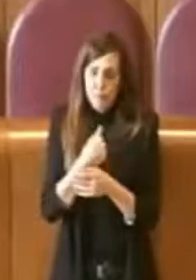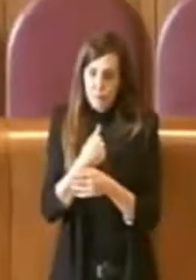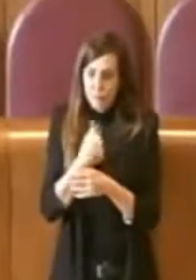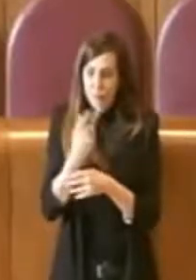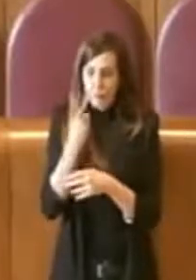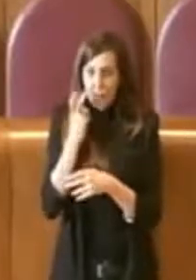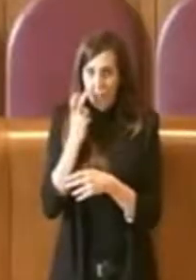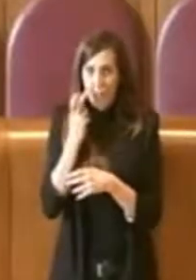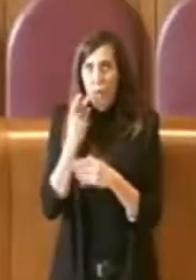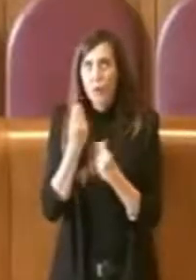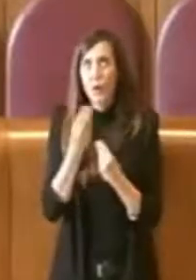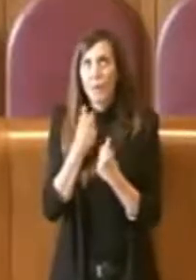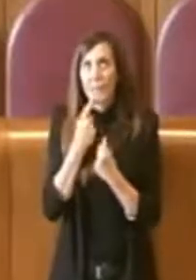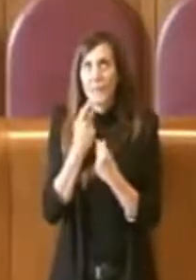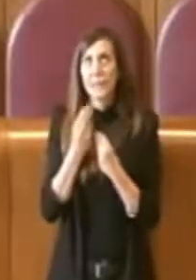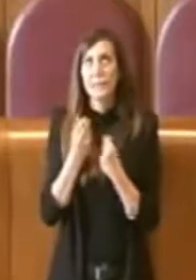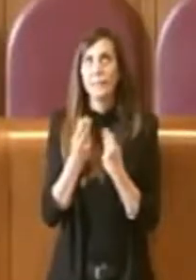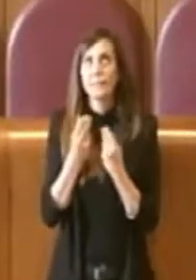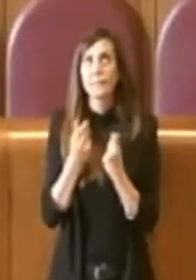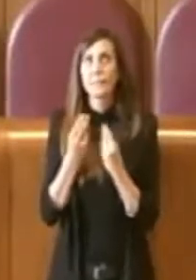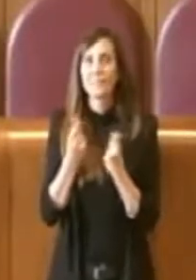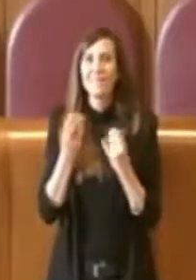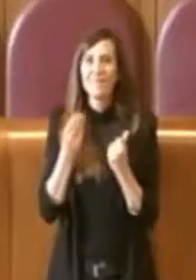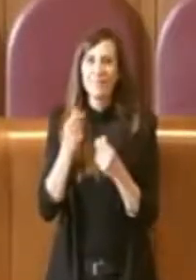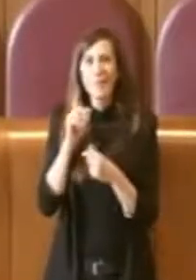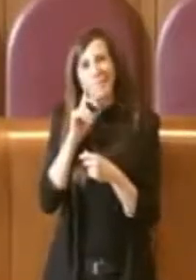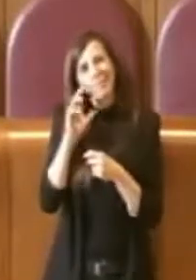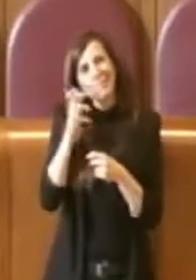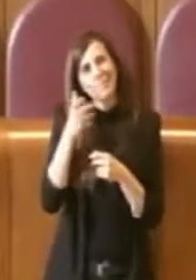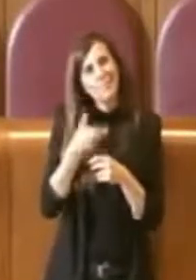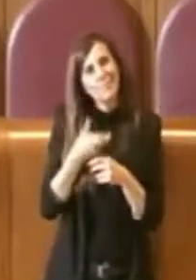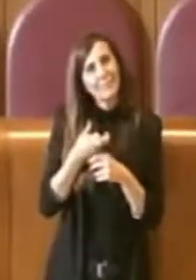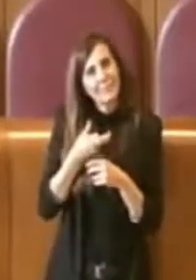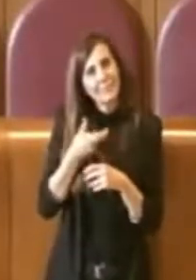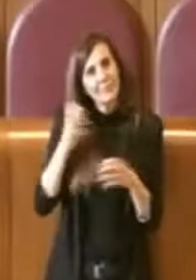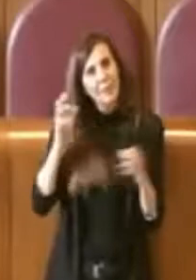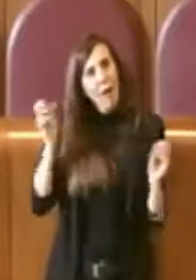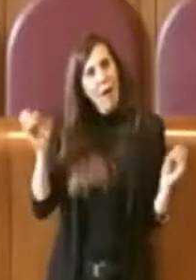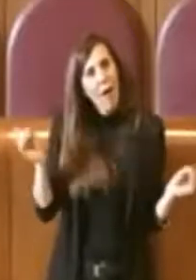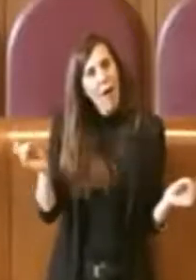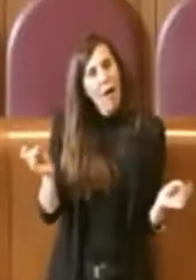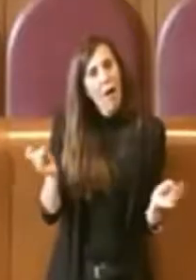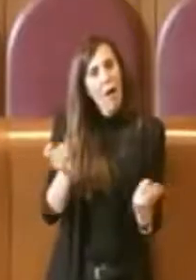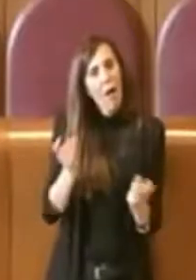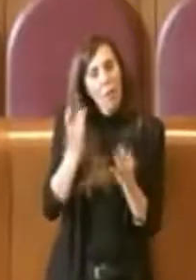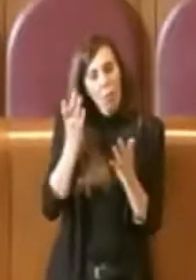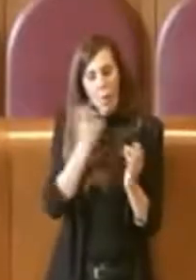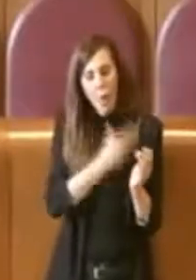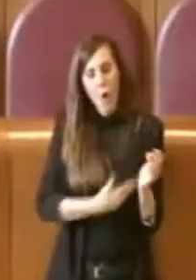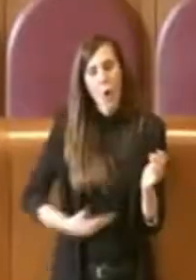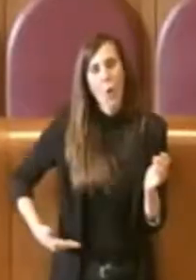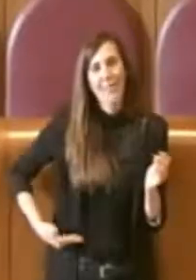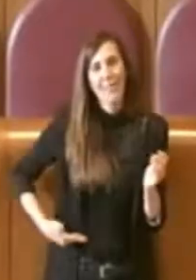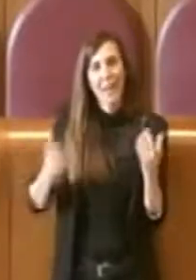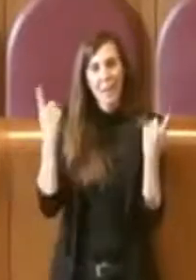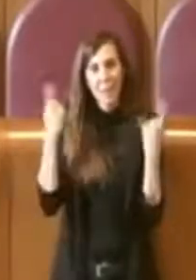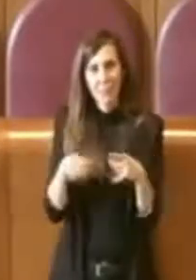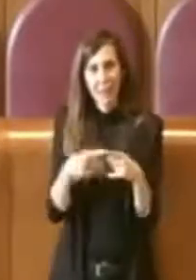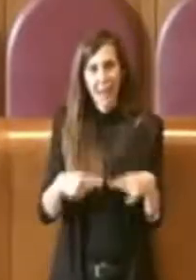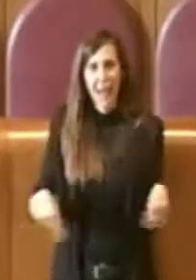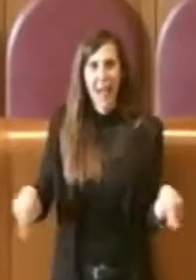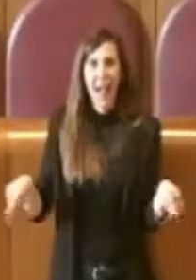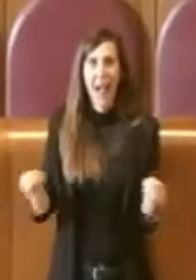particolare che alcuni consiglieri in quest'Aula